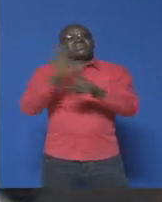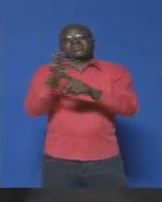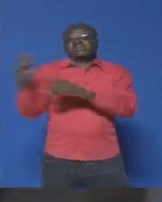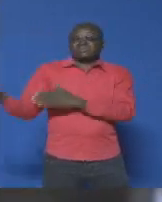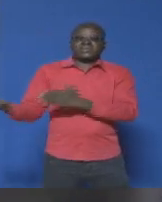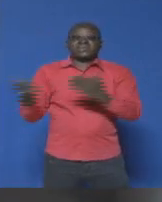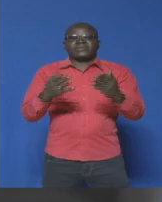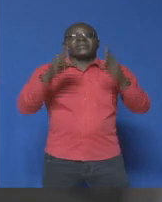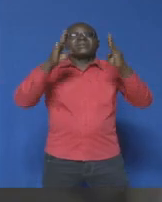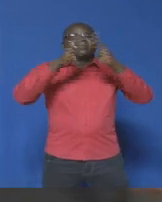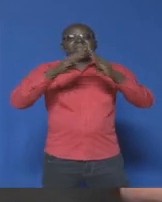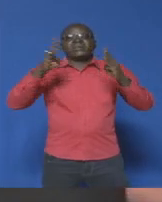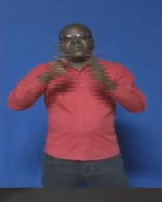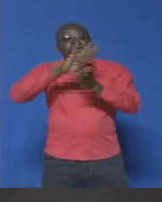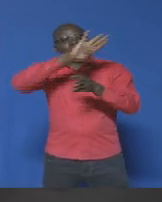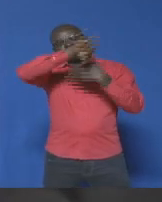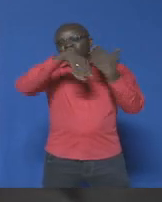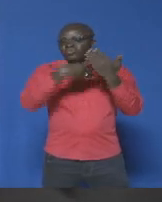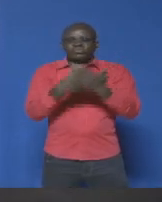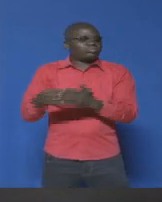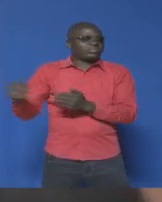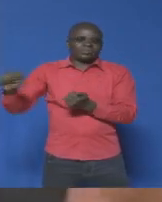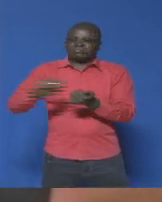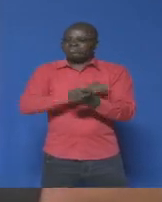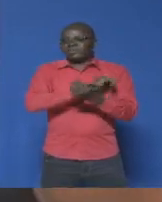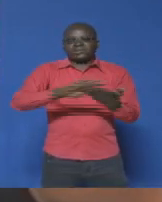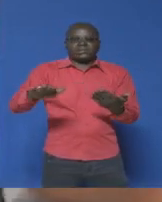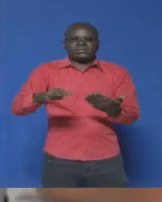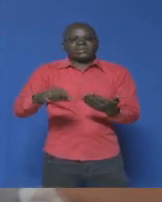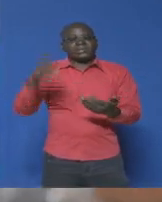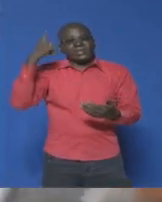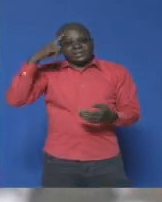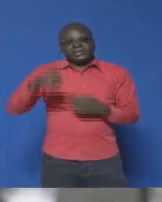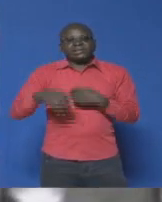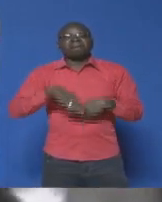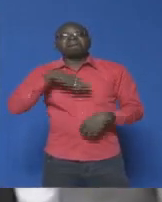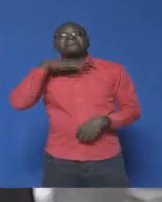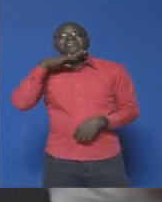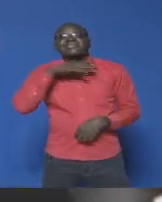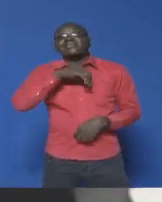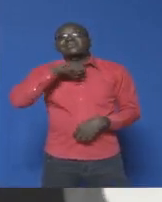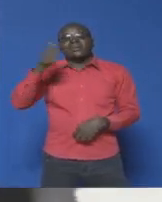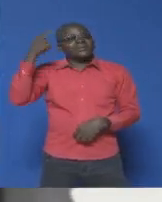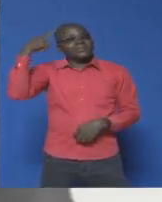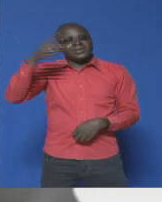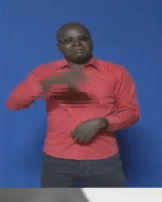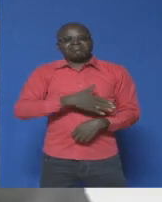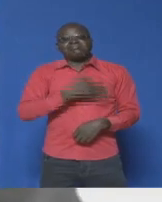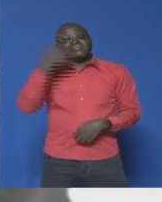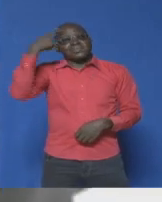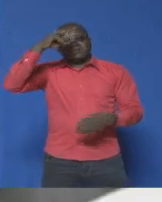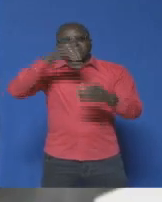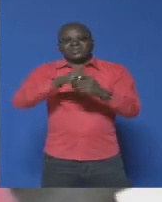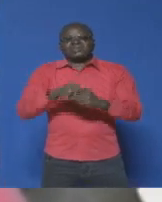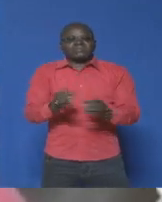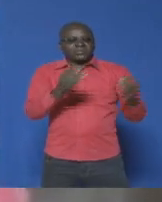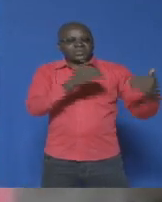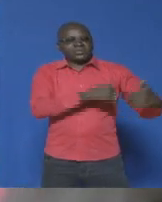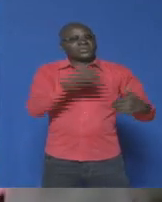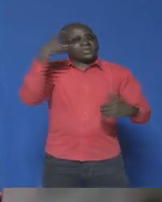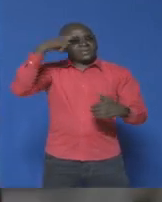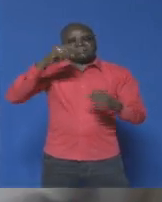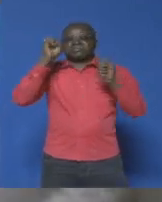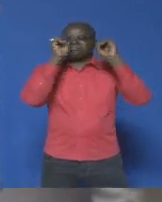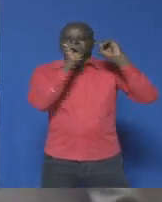Mati, totalement détruite. Des arguments qui ne suffisent pas pour calmer la colère des riverains qui de leur côté se sont sentis abandonnés.